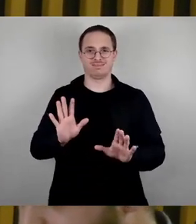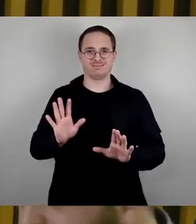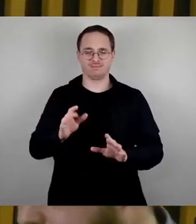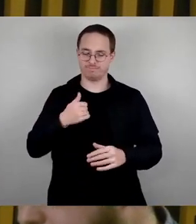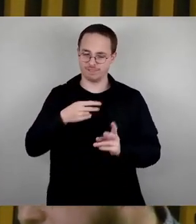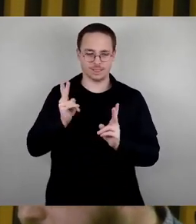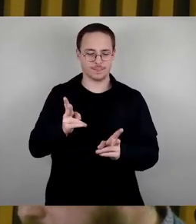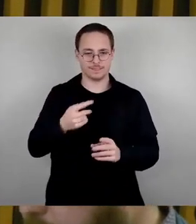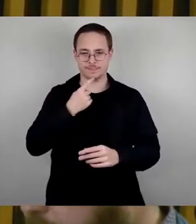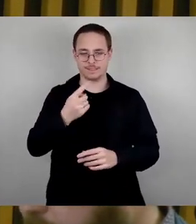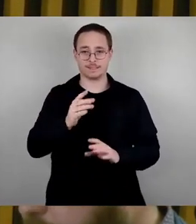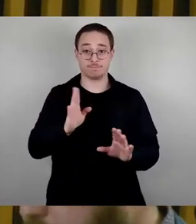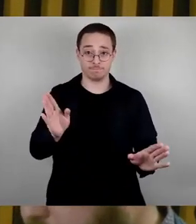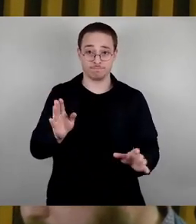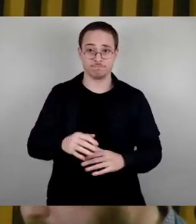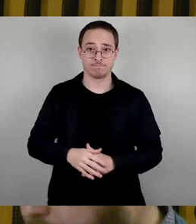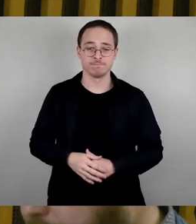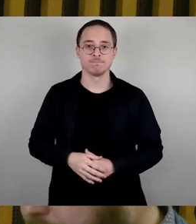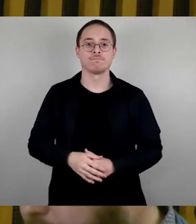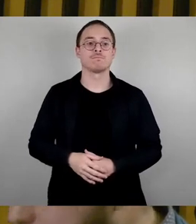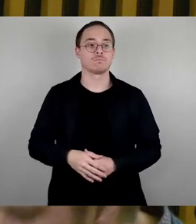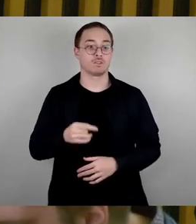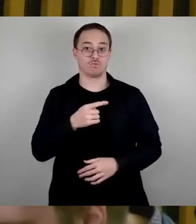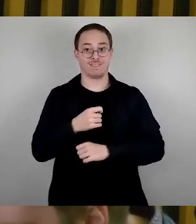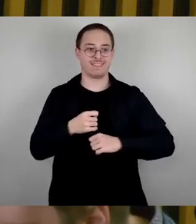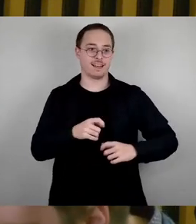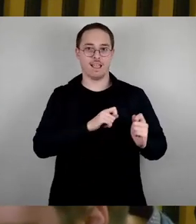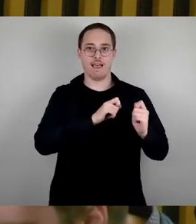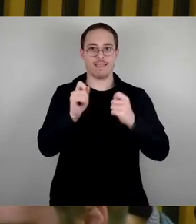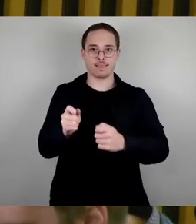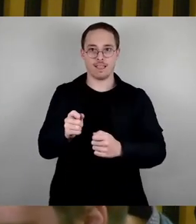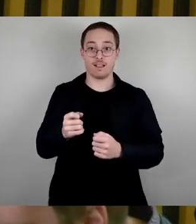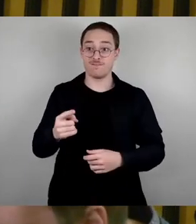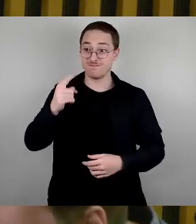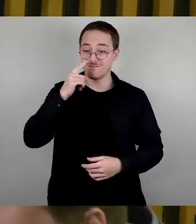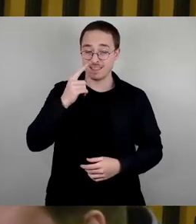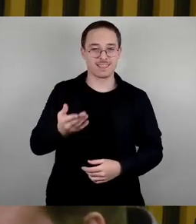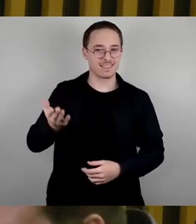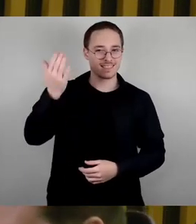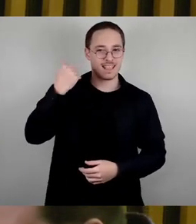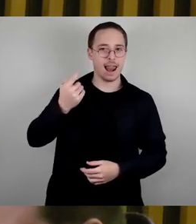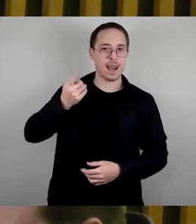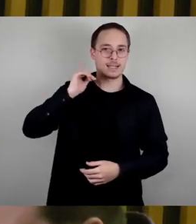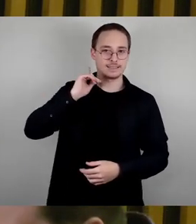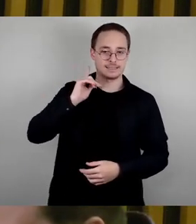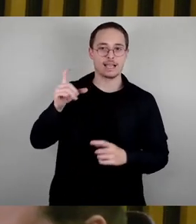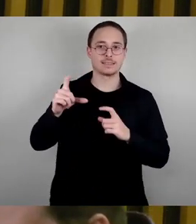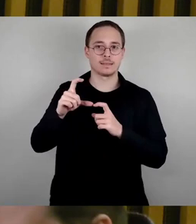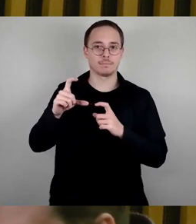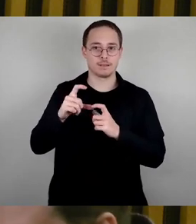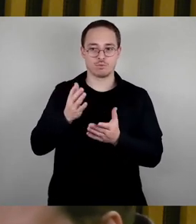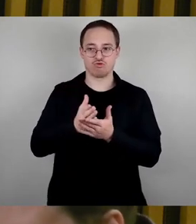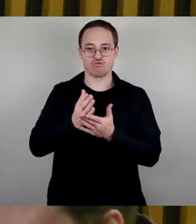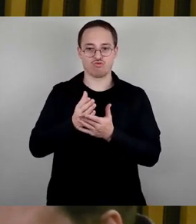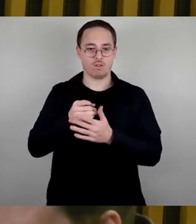der Antrag der Fraktion Die Linke wurde bereits im September vergangenen Jahres in den Geschäftsgang eingereicht. Wir haben